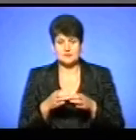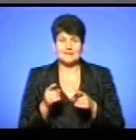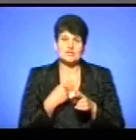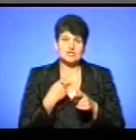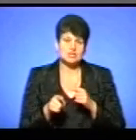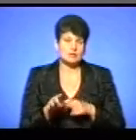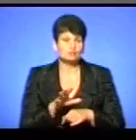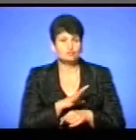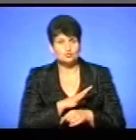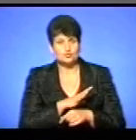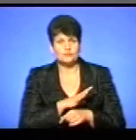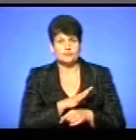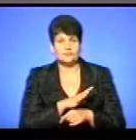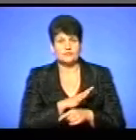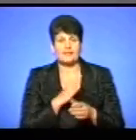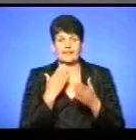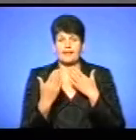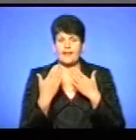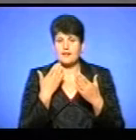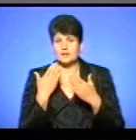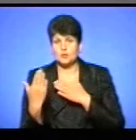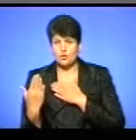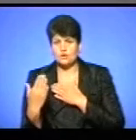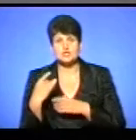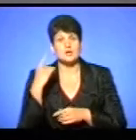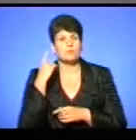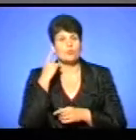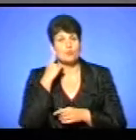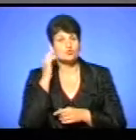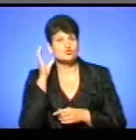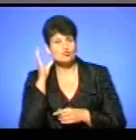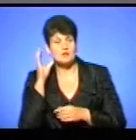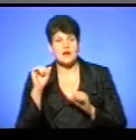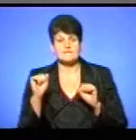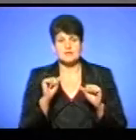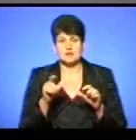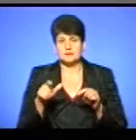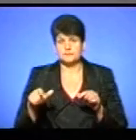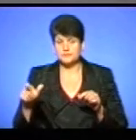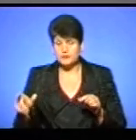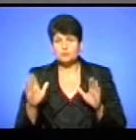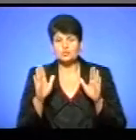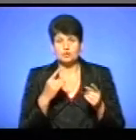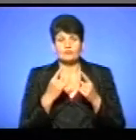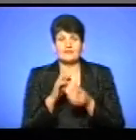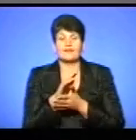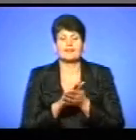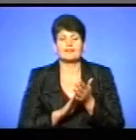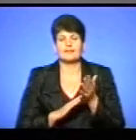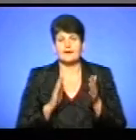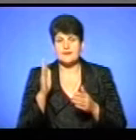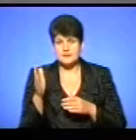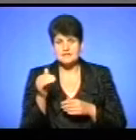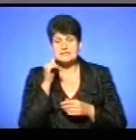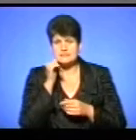Чи було, власне, чи був, відбувся діалог, чи почула влада громаду, будемо говорити далі, тому що завтра